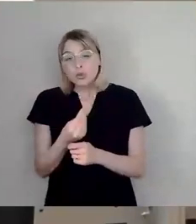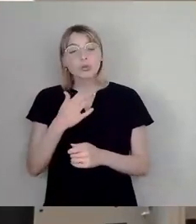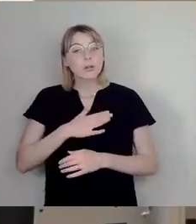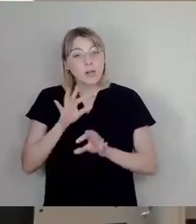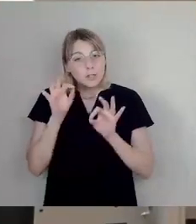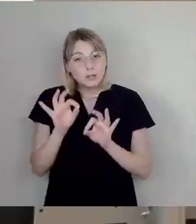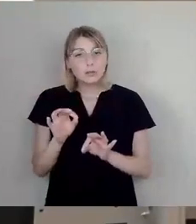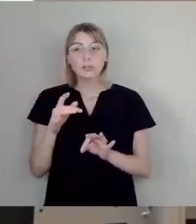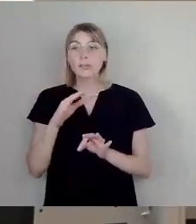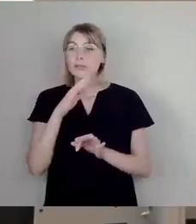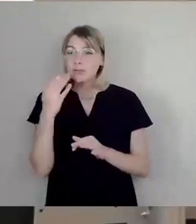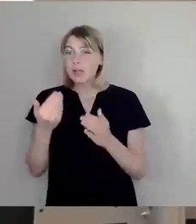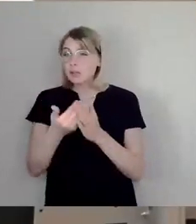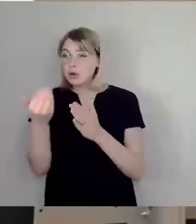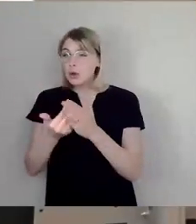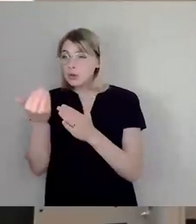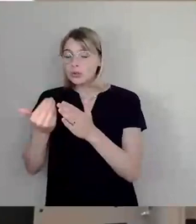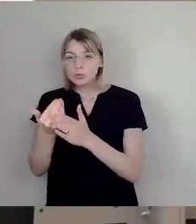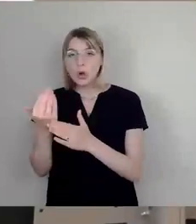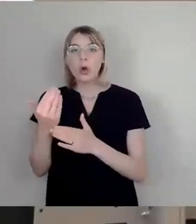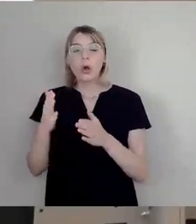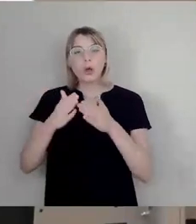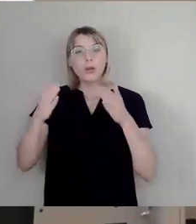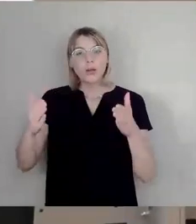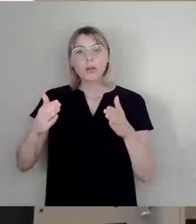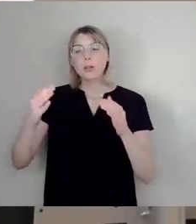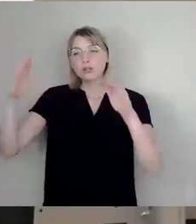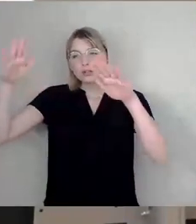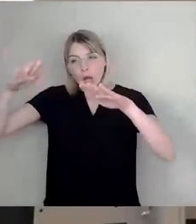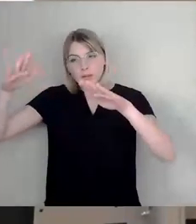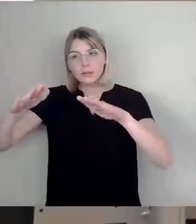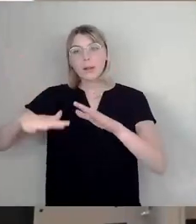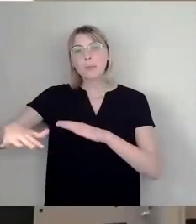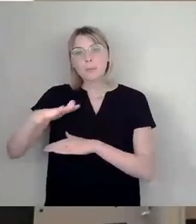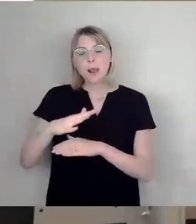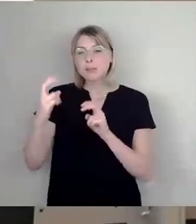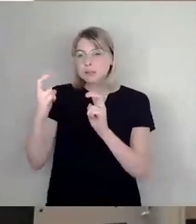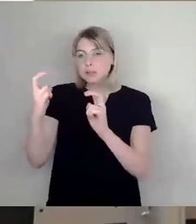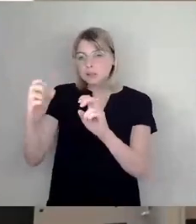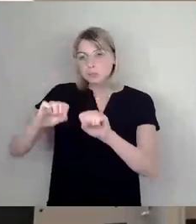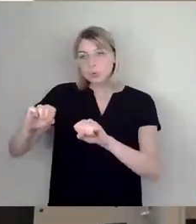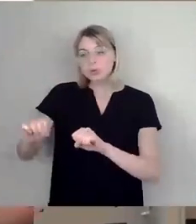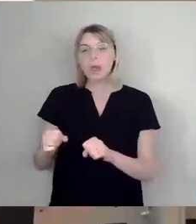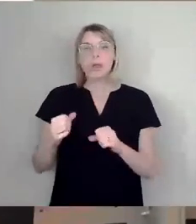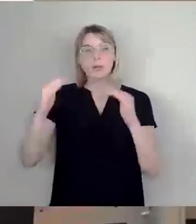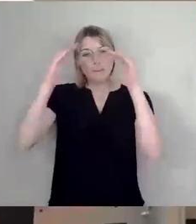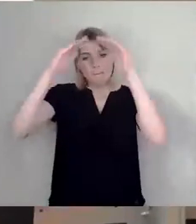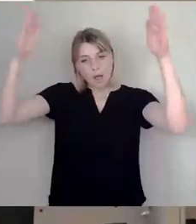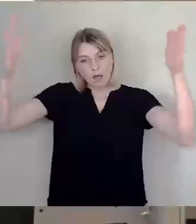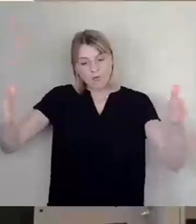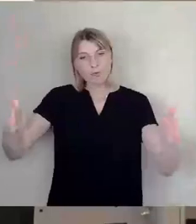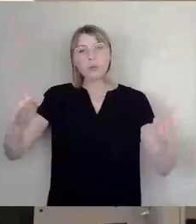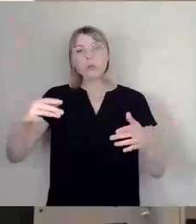in Pieschen? Großzügige Schattenplätze mit Sitzmöglichkeiten, Pavillons, Sonnenschirme,